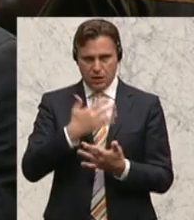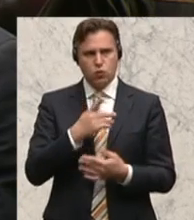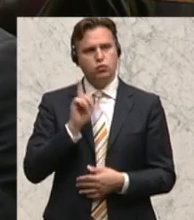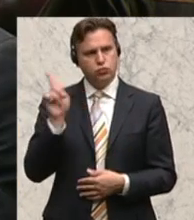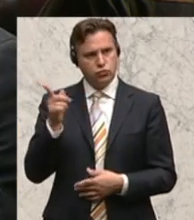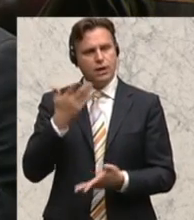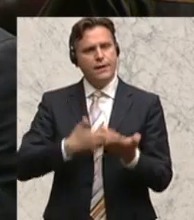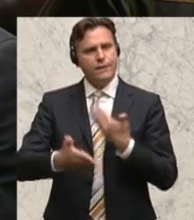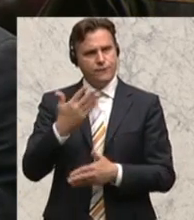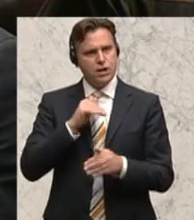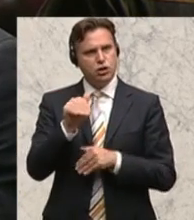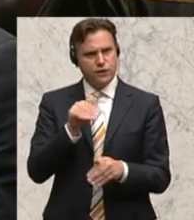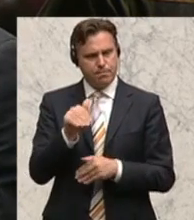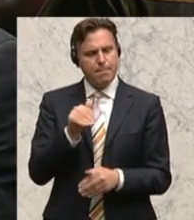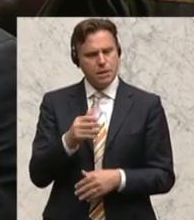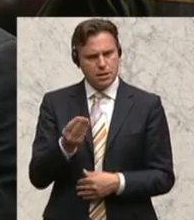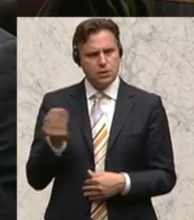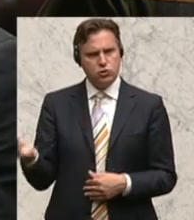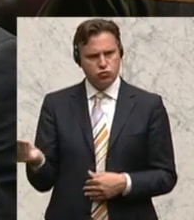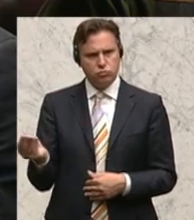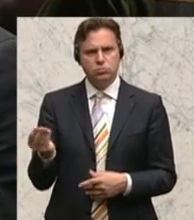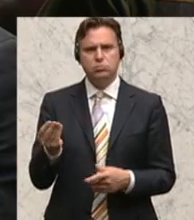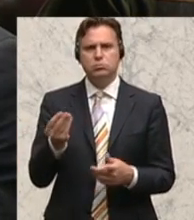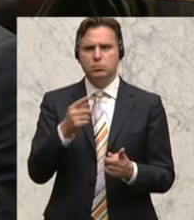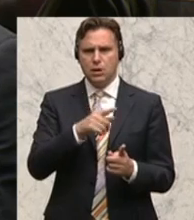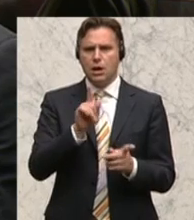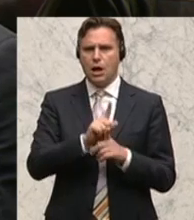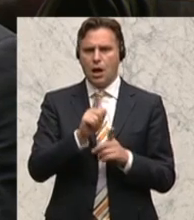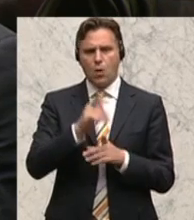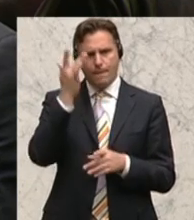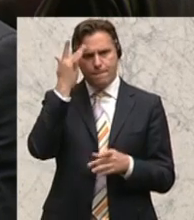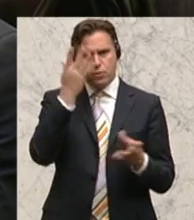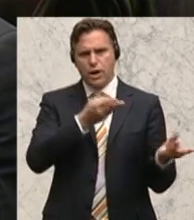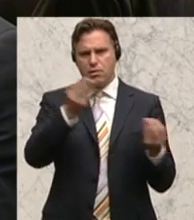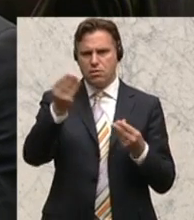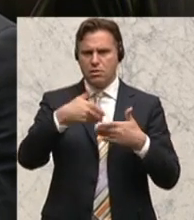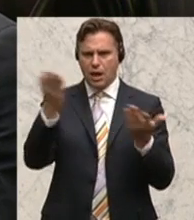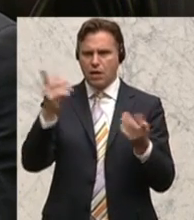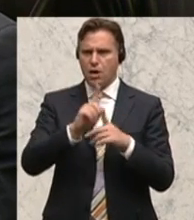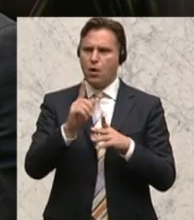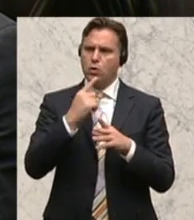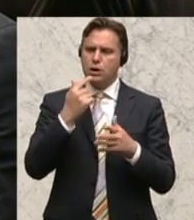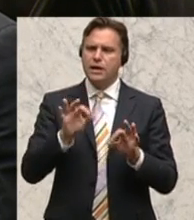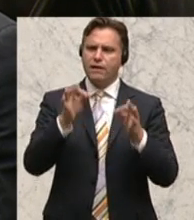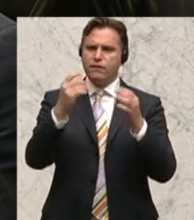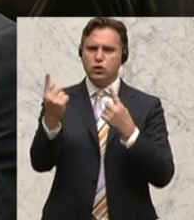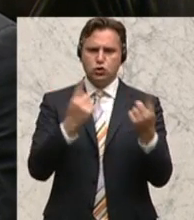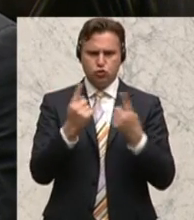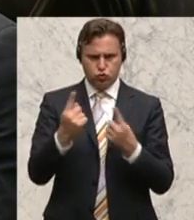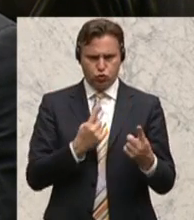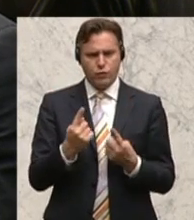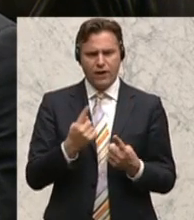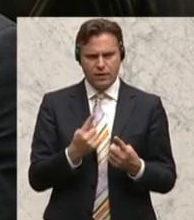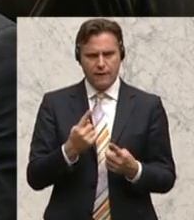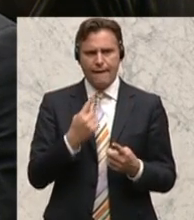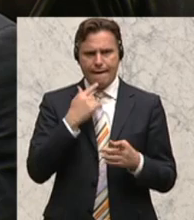nicht? Auch jener selbstverständlich Braindrain und Förderung qualifizierter Zuwanderung. Beim allgemeinen Antrag jetzt über die